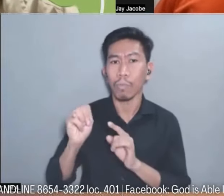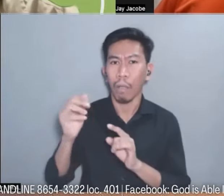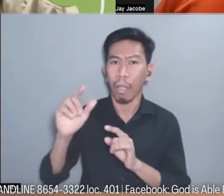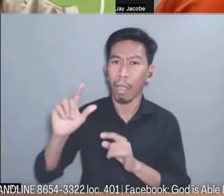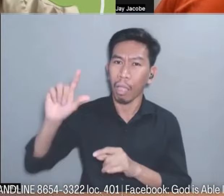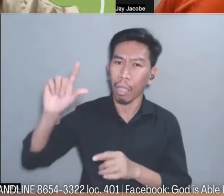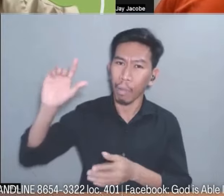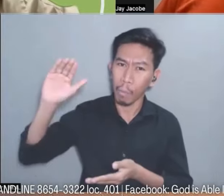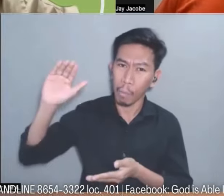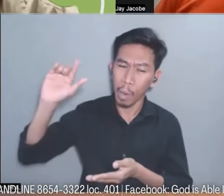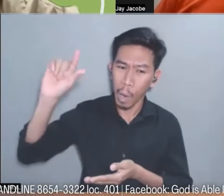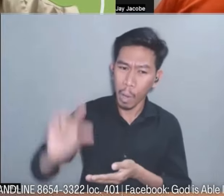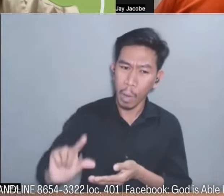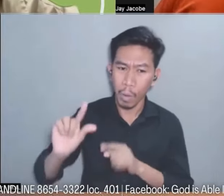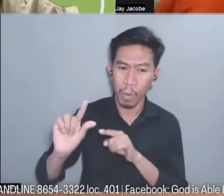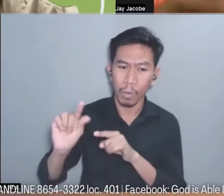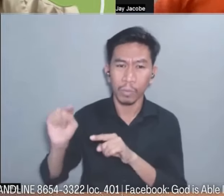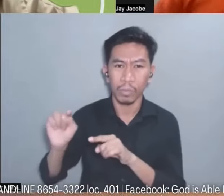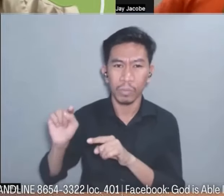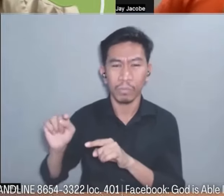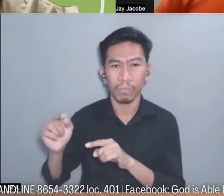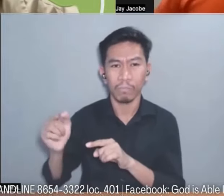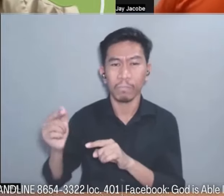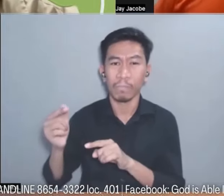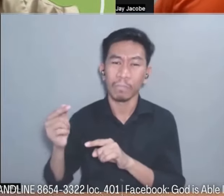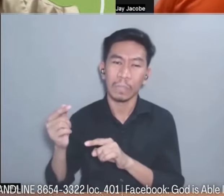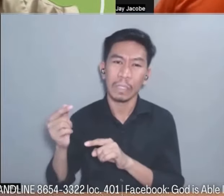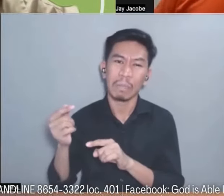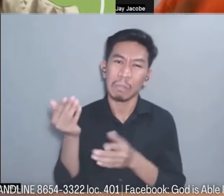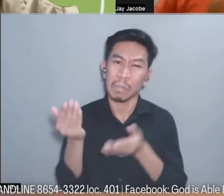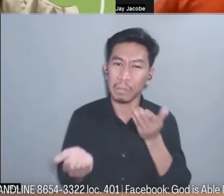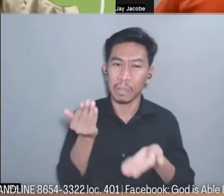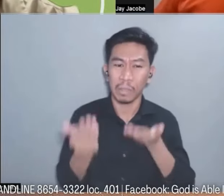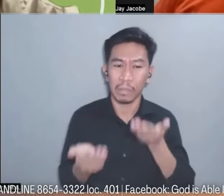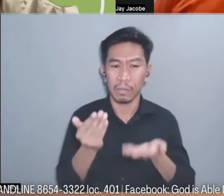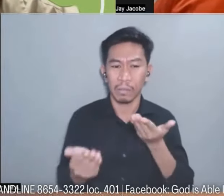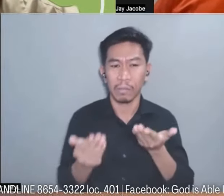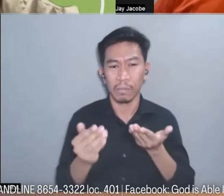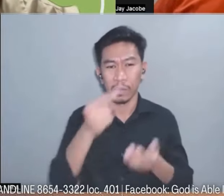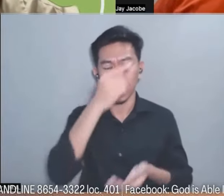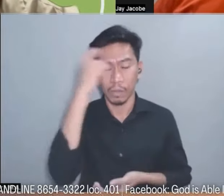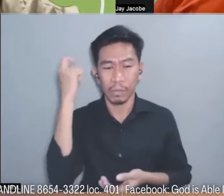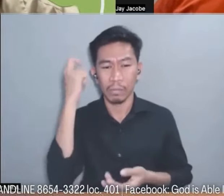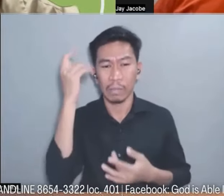hyponatremia hyponatremia so dahil dun po siguro dun sa naging sakit ko po ng